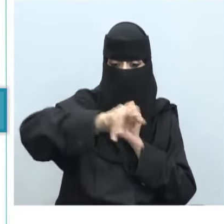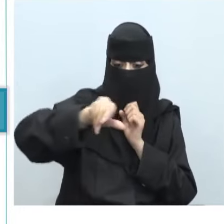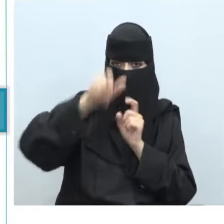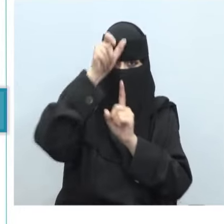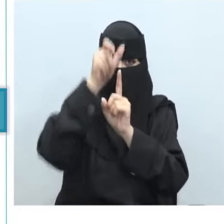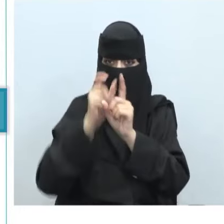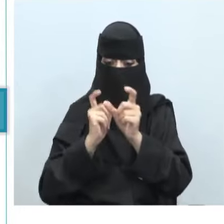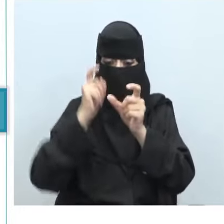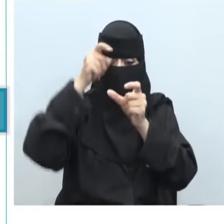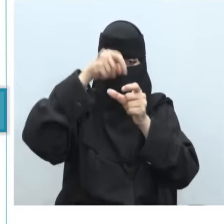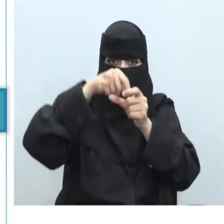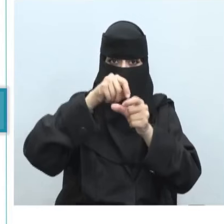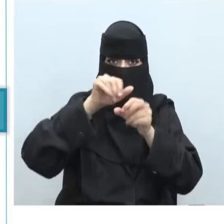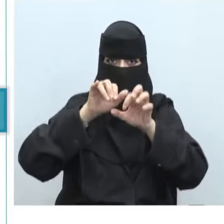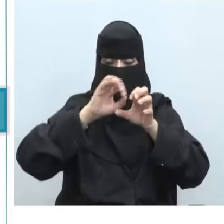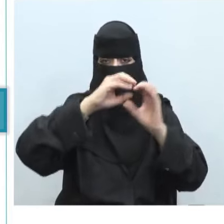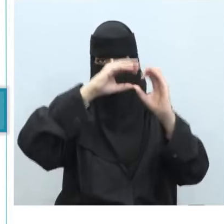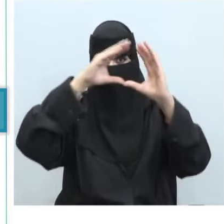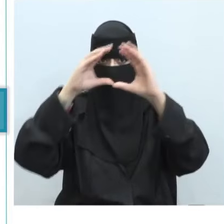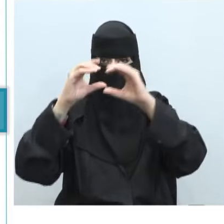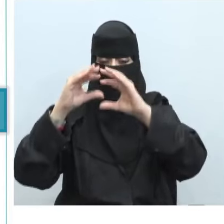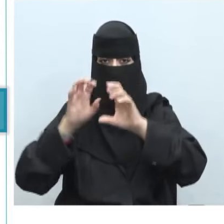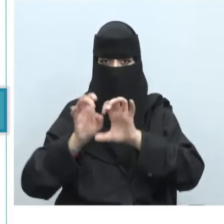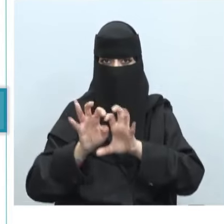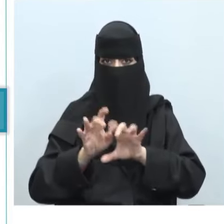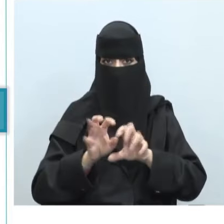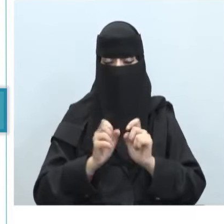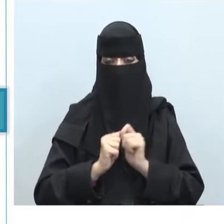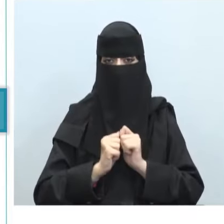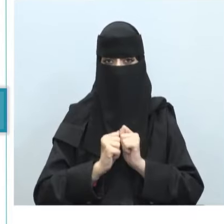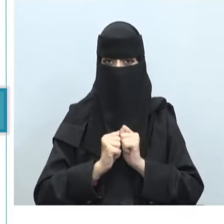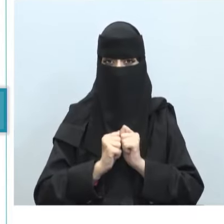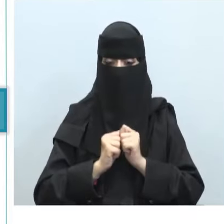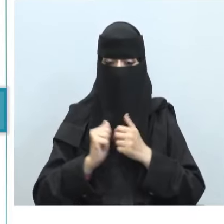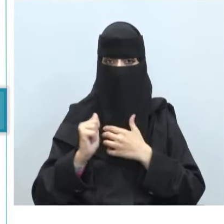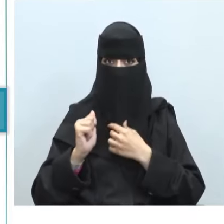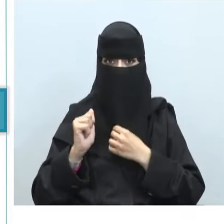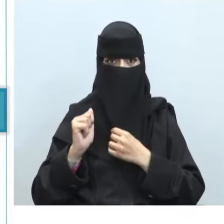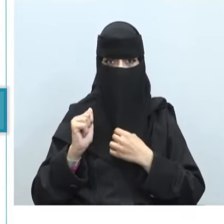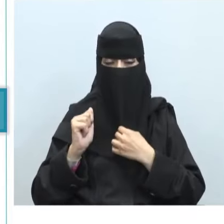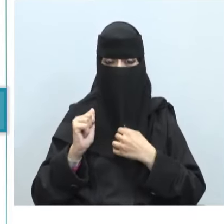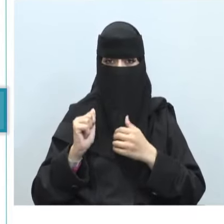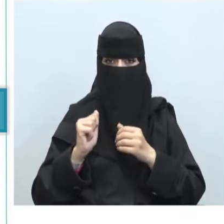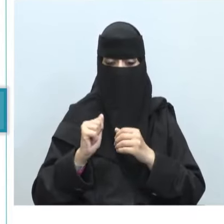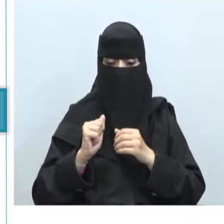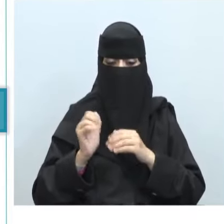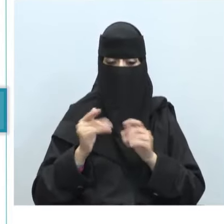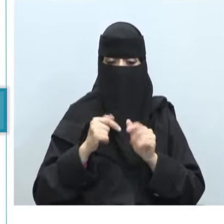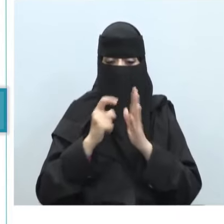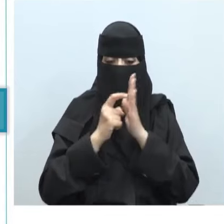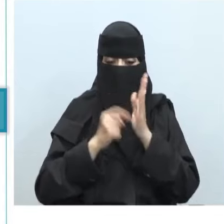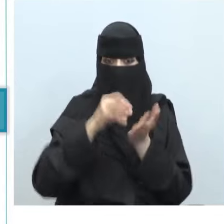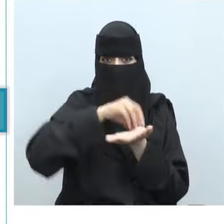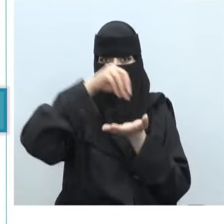المتحدة الأمريكية هناك مجموعة من القوانين أولها قانون الإحتيال والانتهاك الحاسوبي كذلك